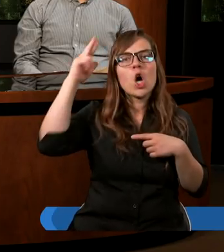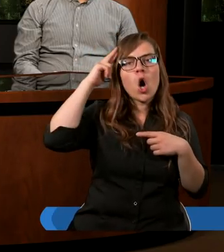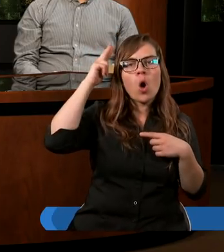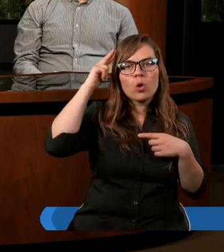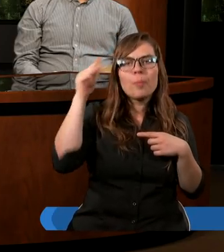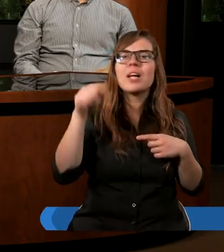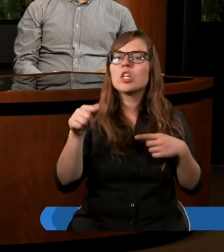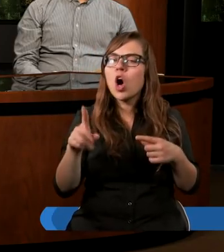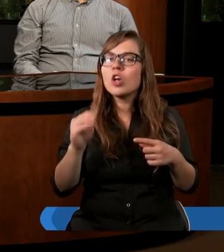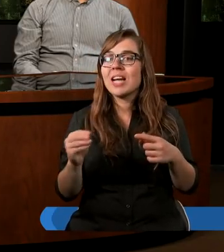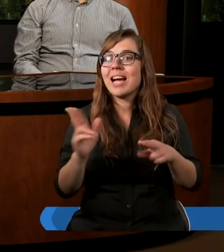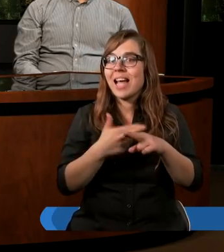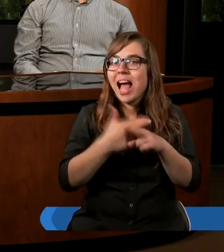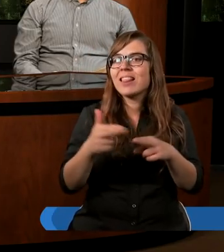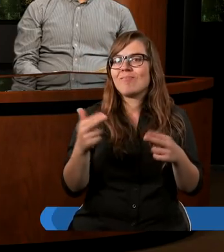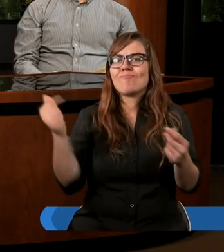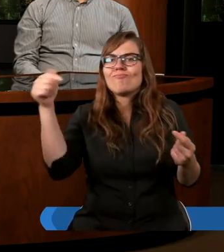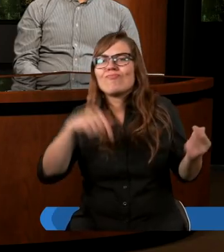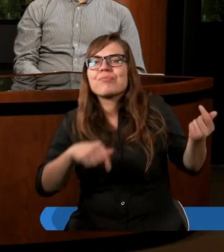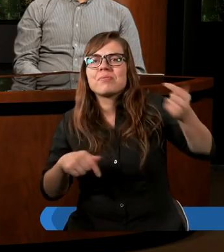to, że kiedy przychodzą